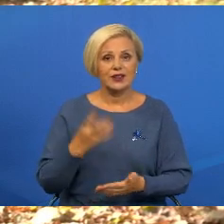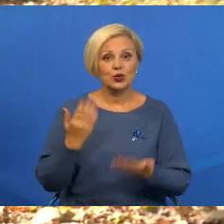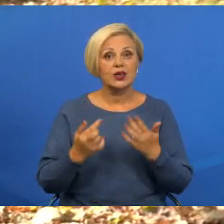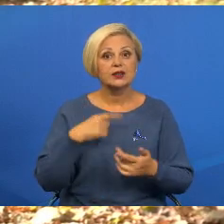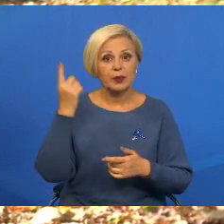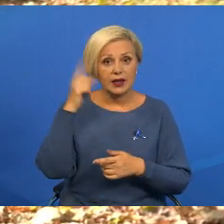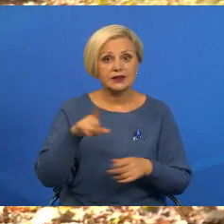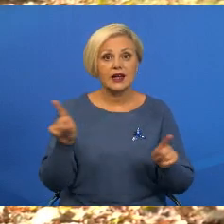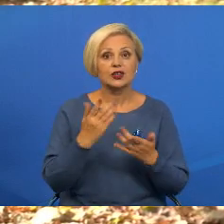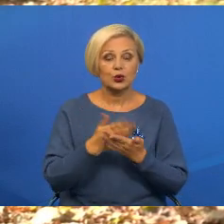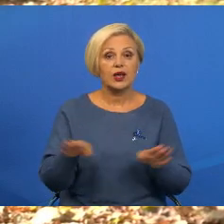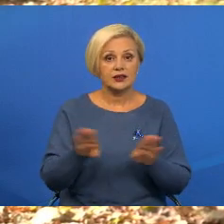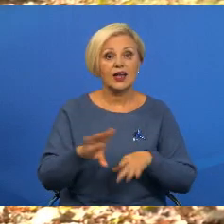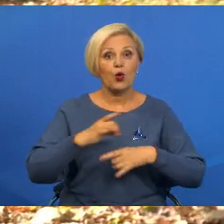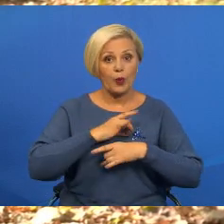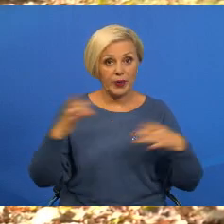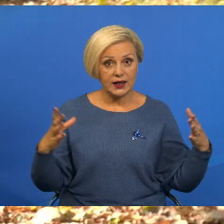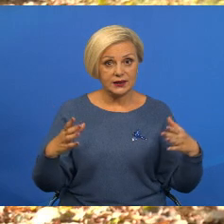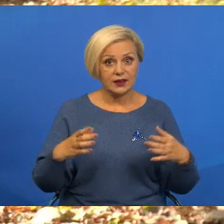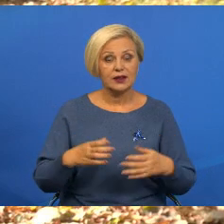бы я знал, что есть такой праздник,